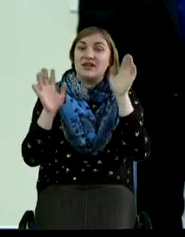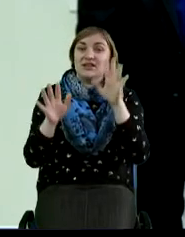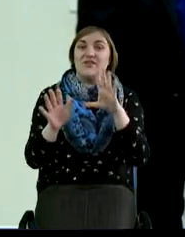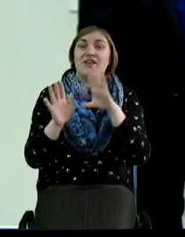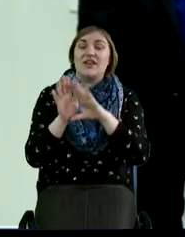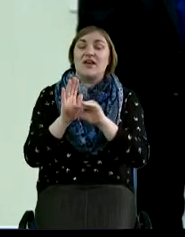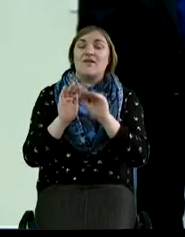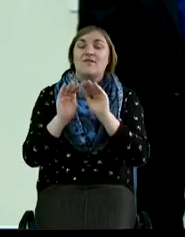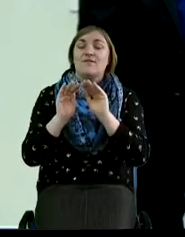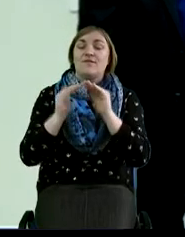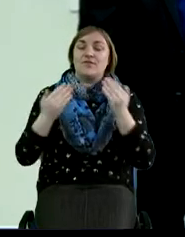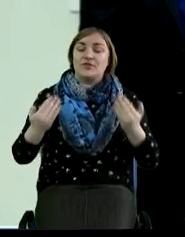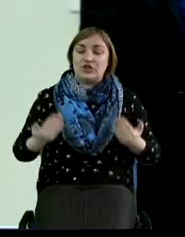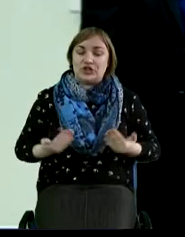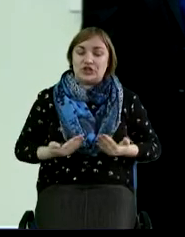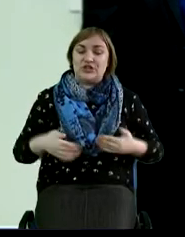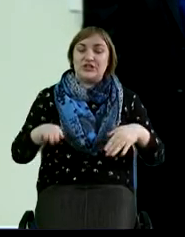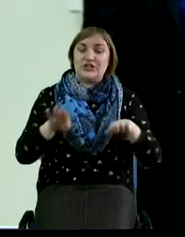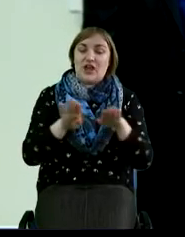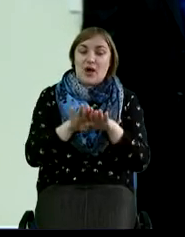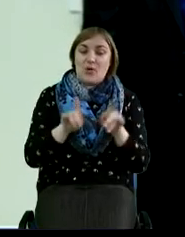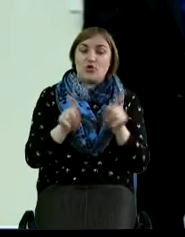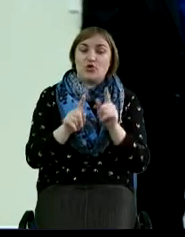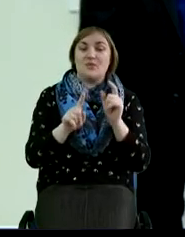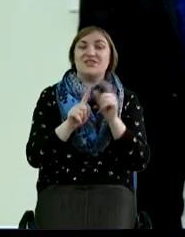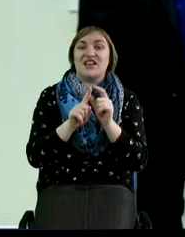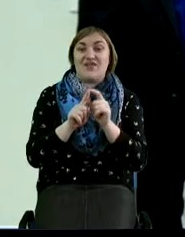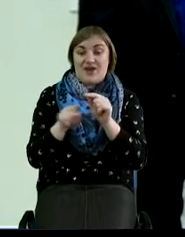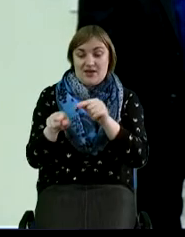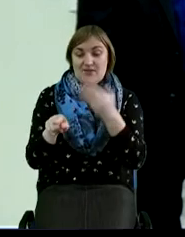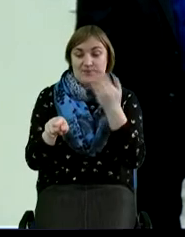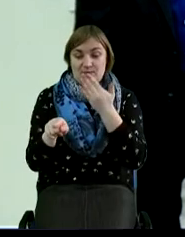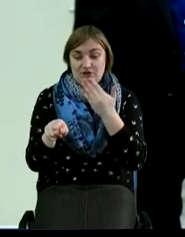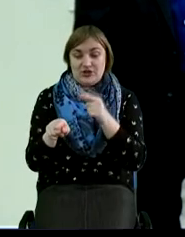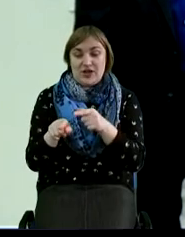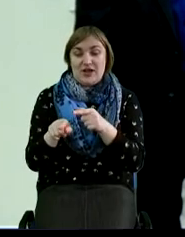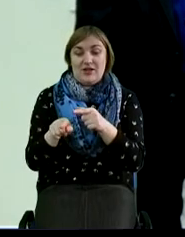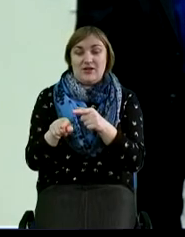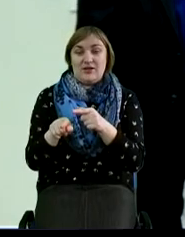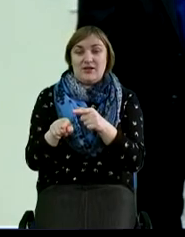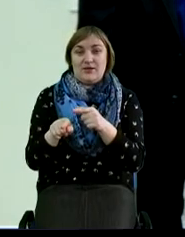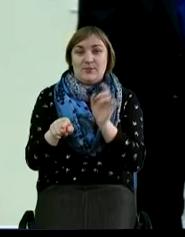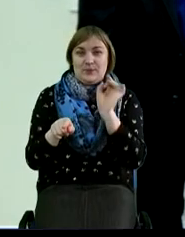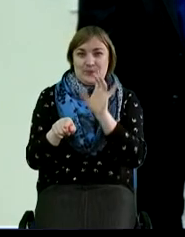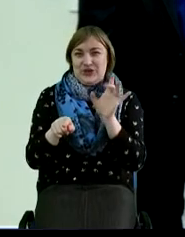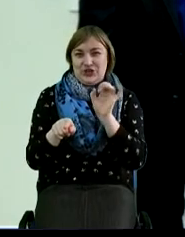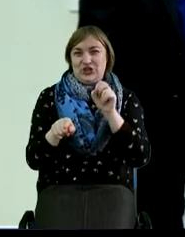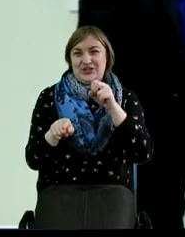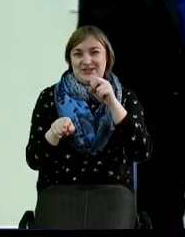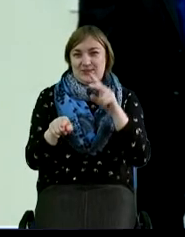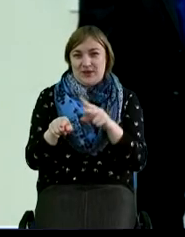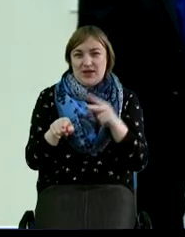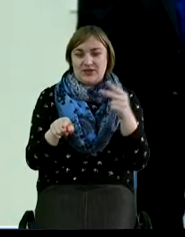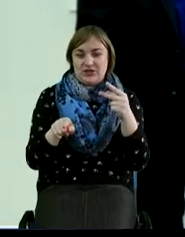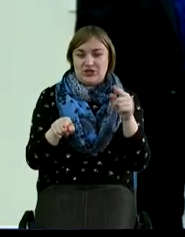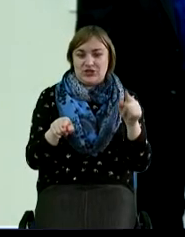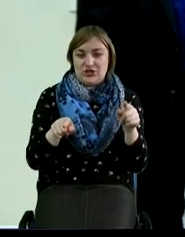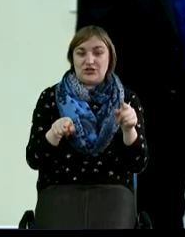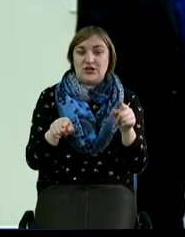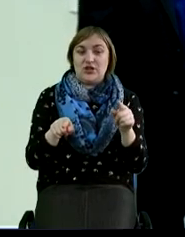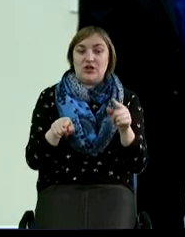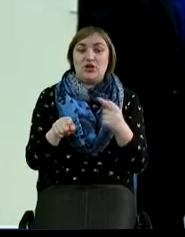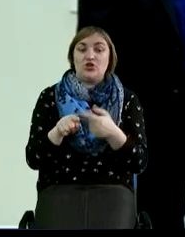жизни такое, чтобы именно вот эти слова, которые я сейчас прочитал в притчах 17 главы, они